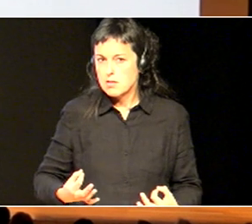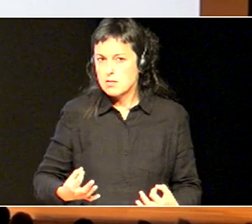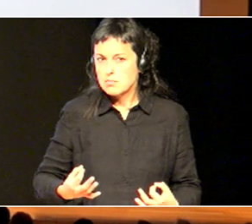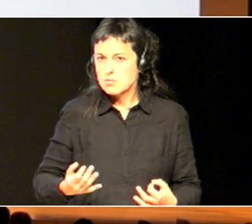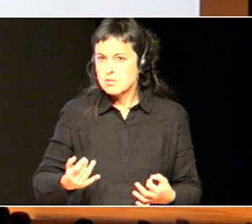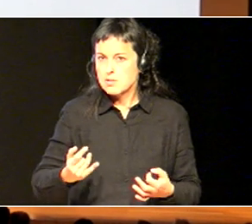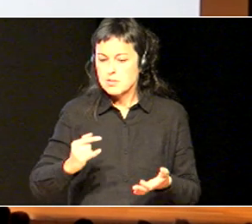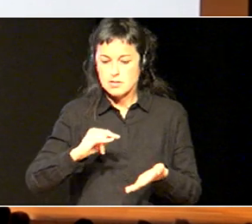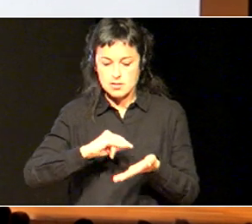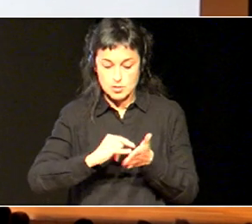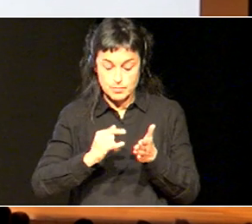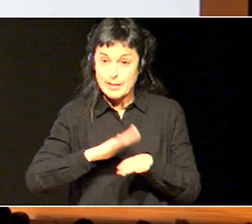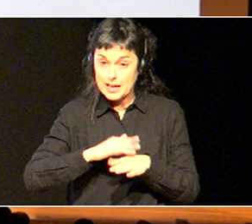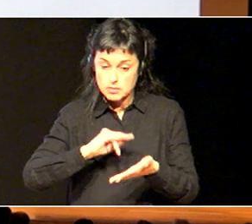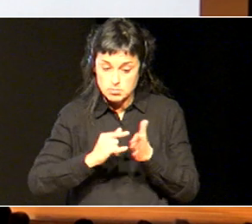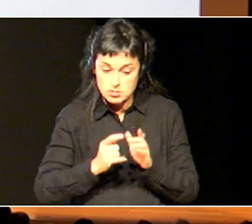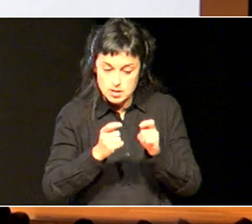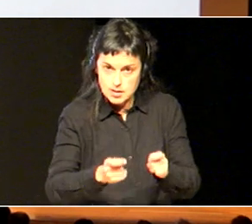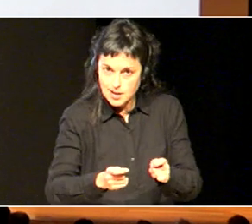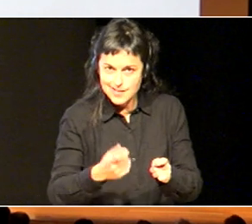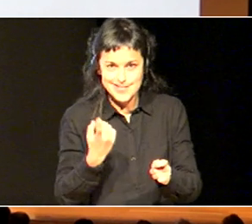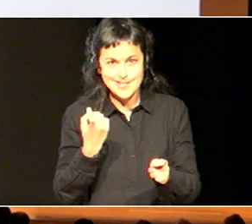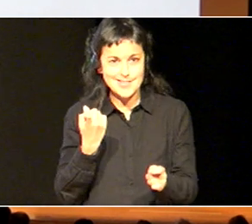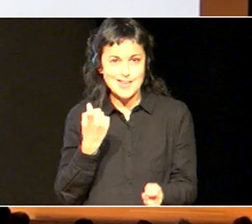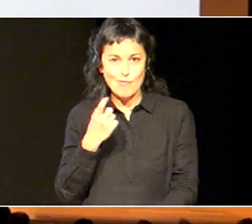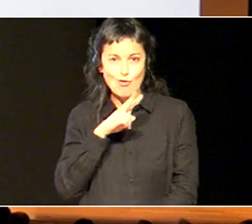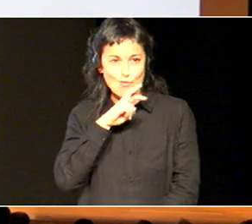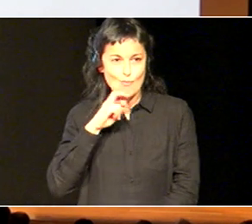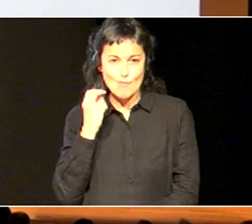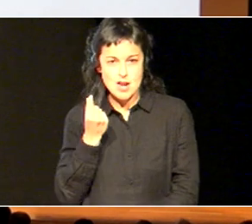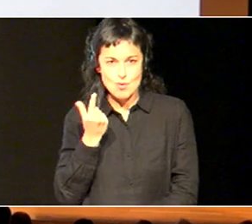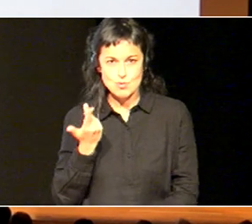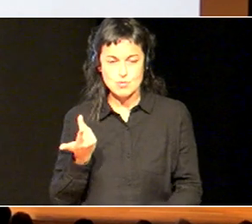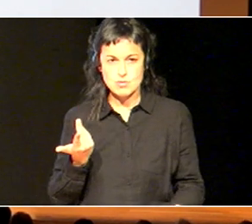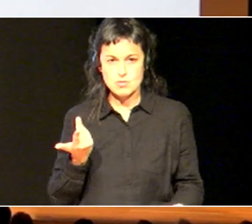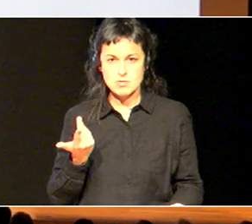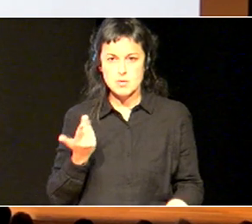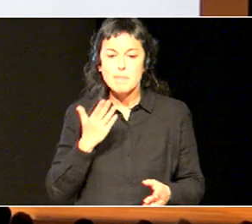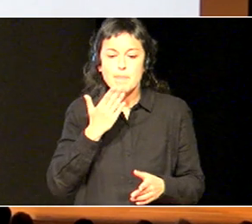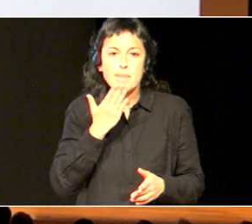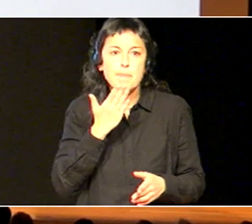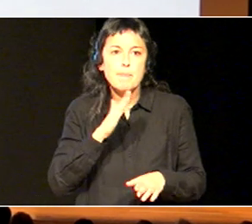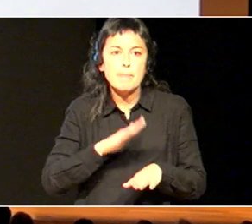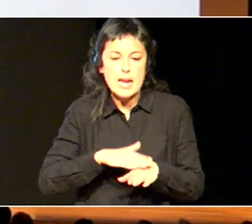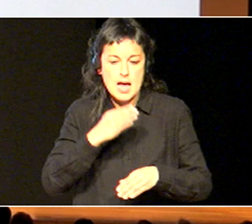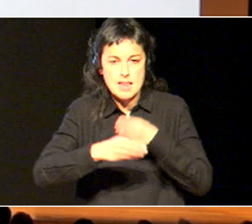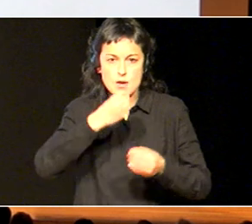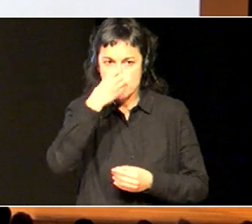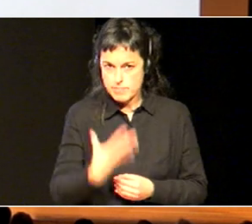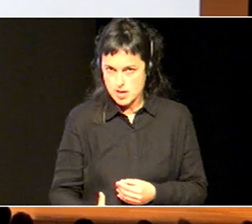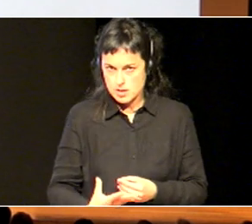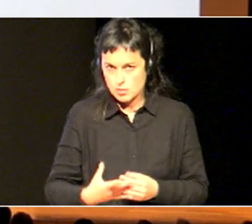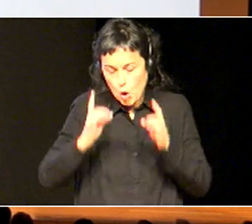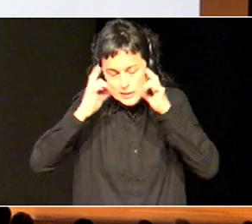balioak izan behar ditugu, hori justifikatzeko, eta hori, ondo egiteko, behintzat, hal dugun, neurrian, ondo